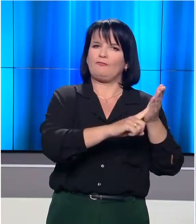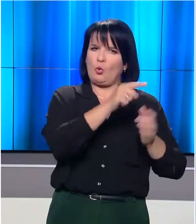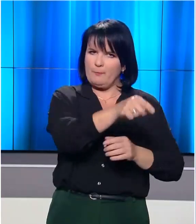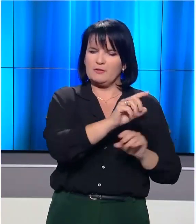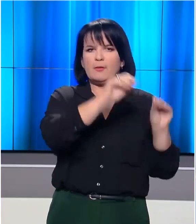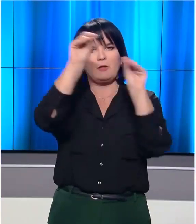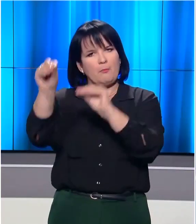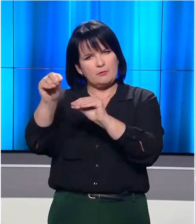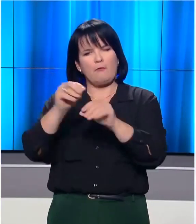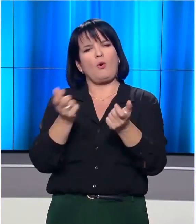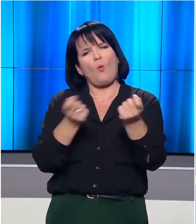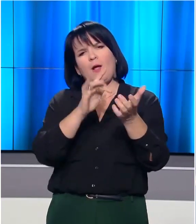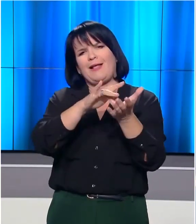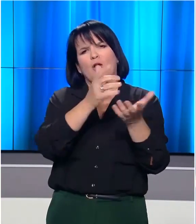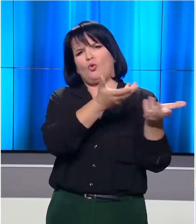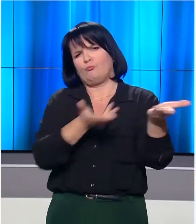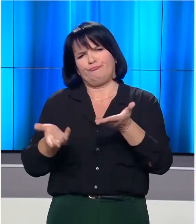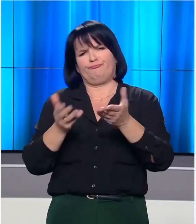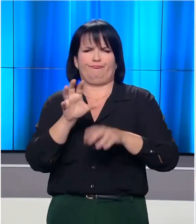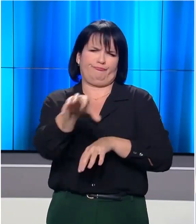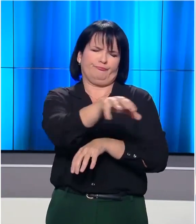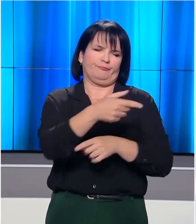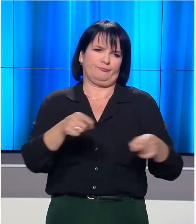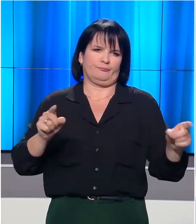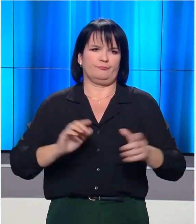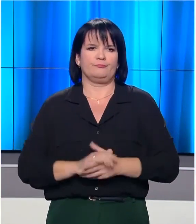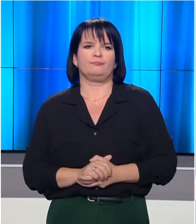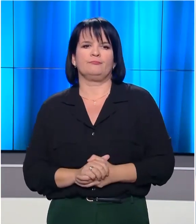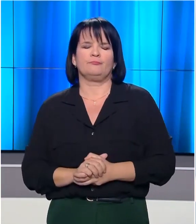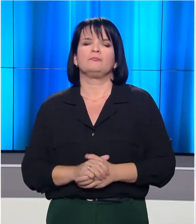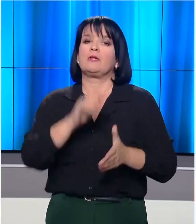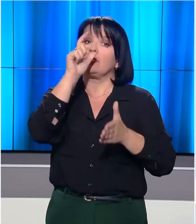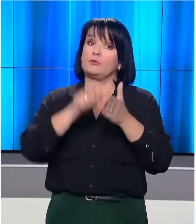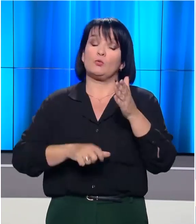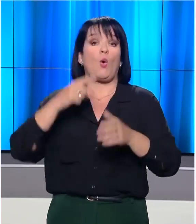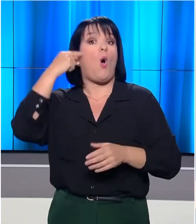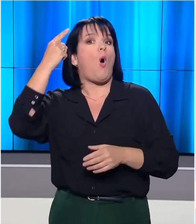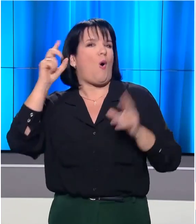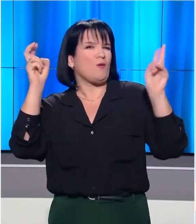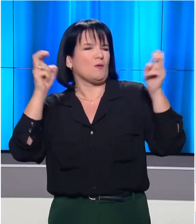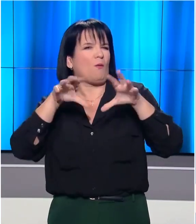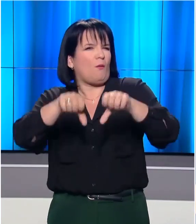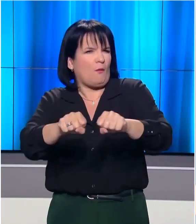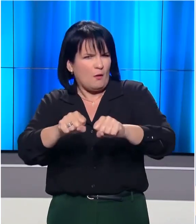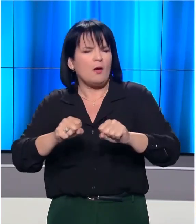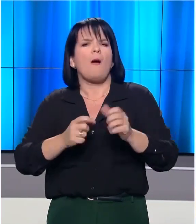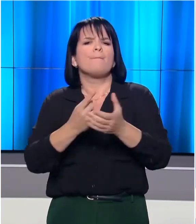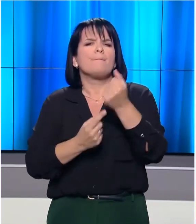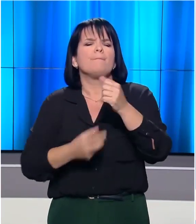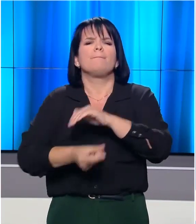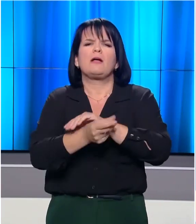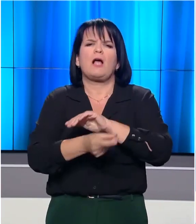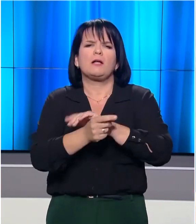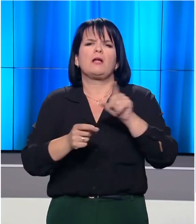τους να μεταφερθούν σε οργανωμένες δομές φιλοξενίας. Το ξενοδοχείο όνειρο είχε καταληφθεί από αλληλέγγυους προσφύγων και